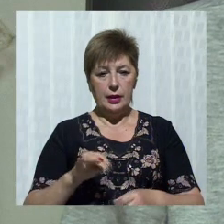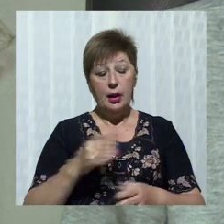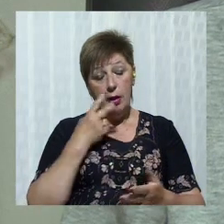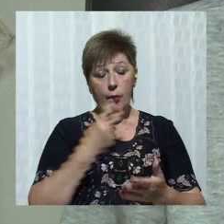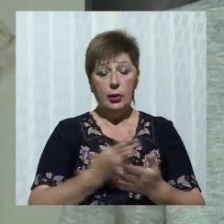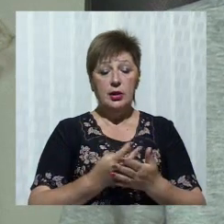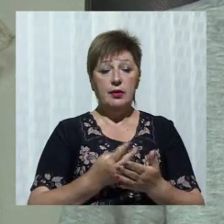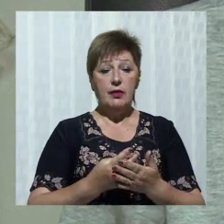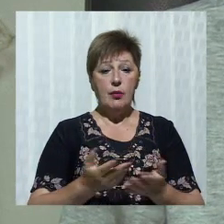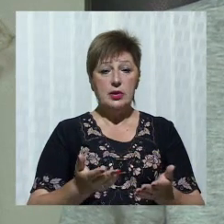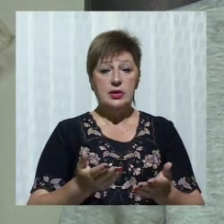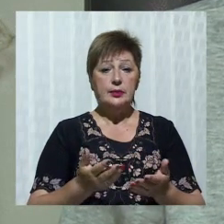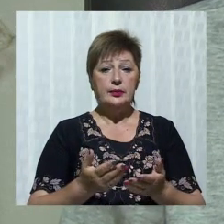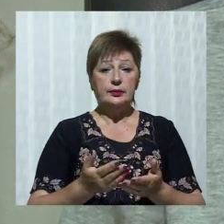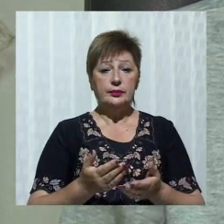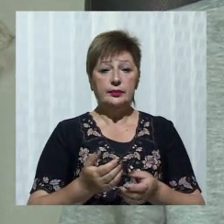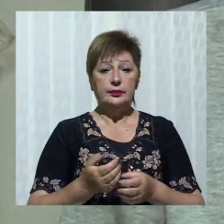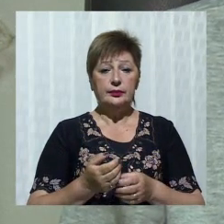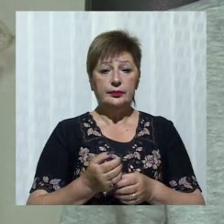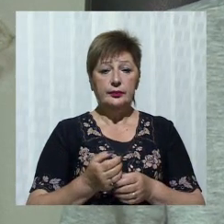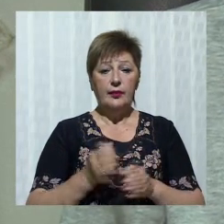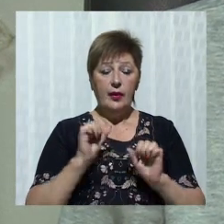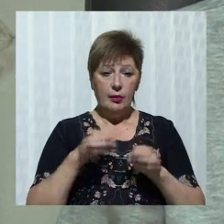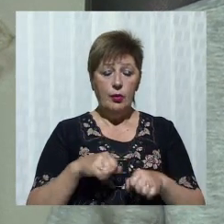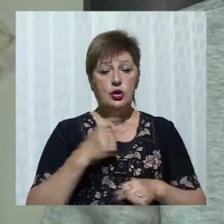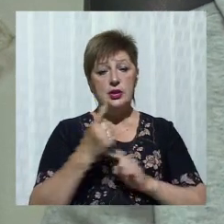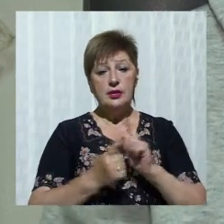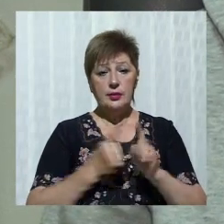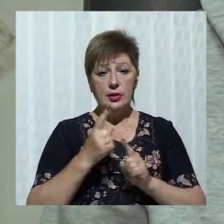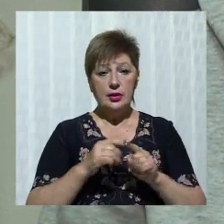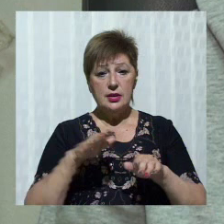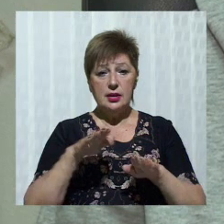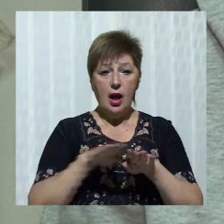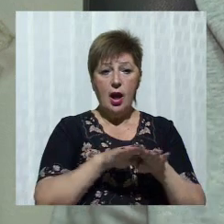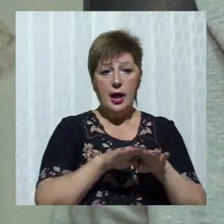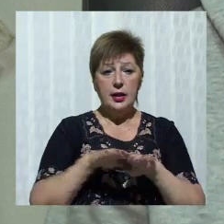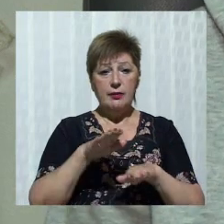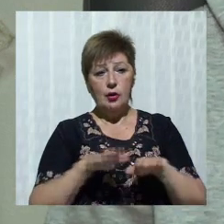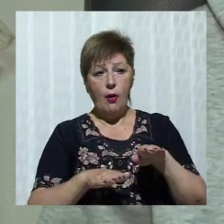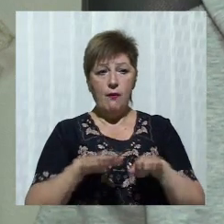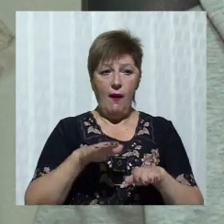Подивимось, тут може змінитися рівновага між тим,